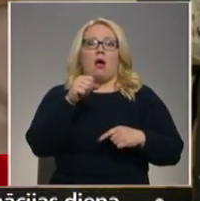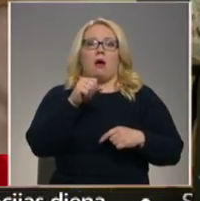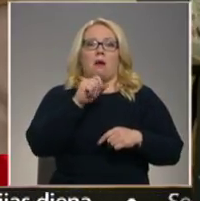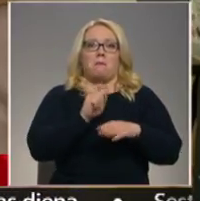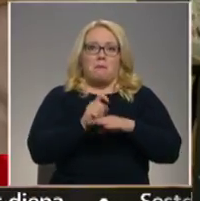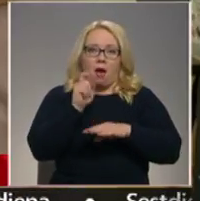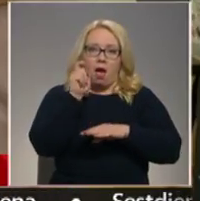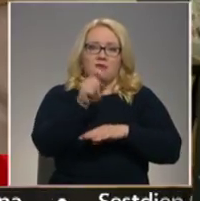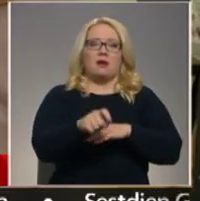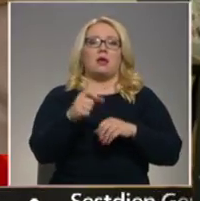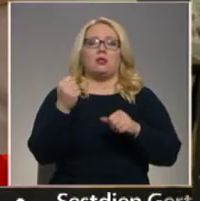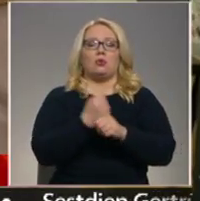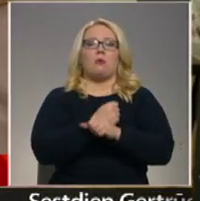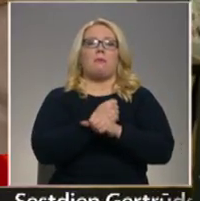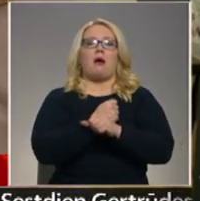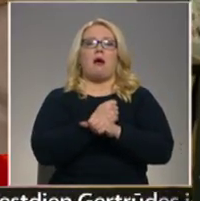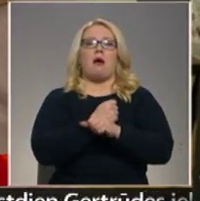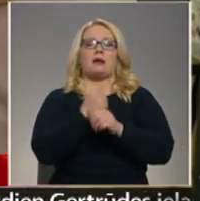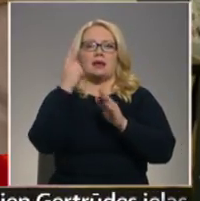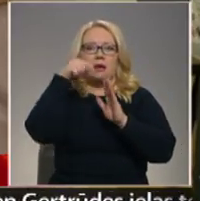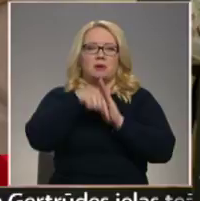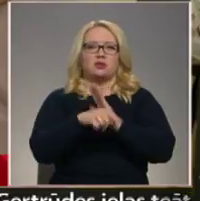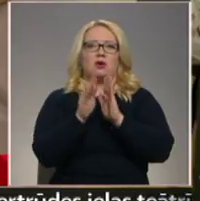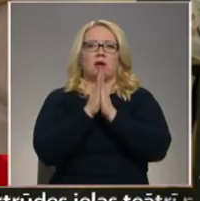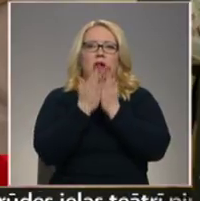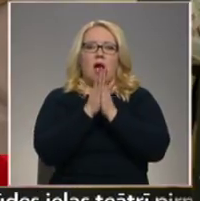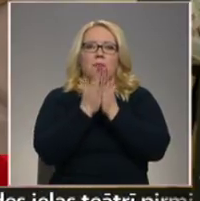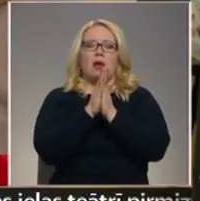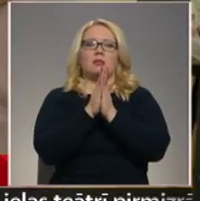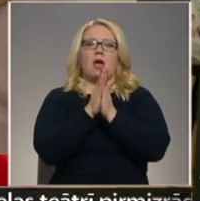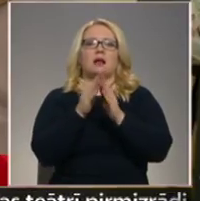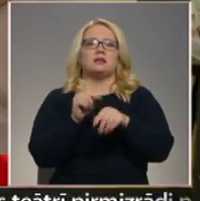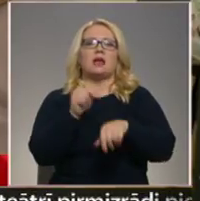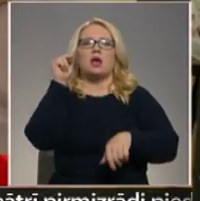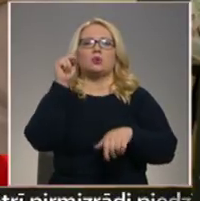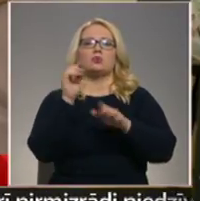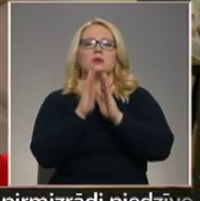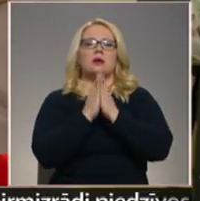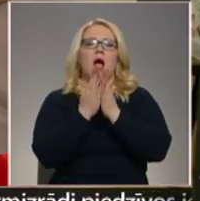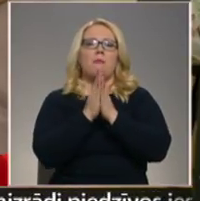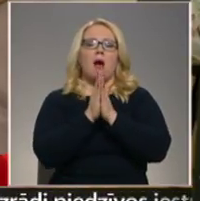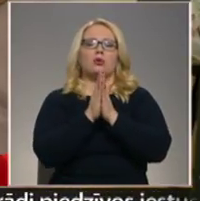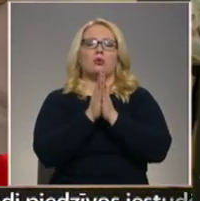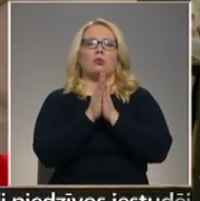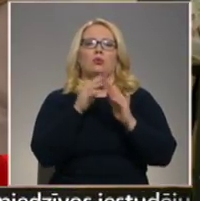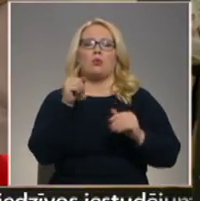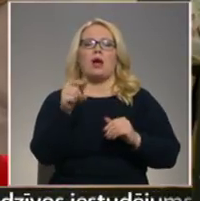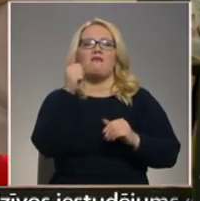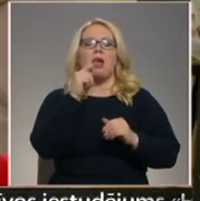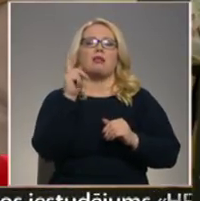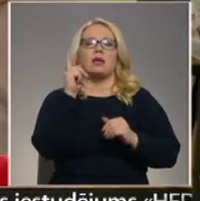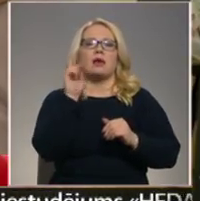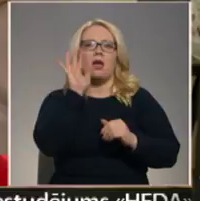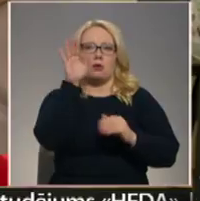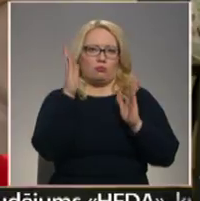tomēr iemiesot grāmatā, sajust grāmatu, to grāmatu, kas vēl tikai